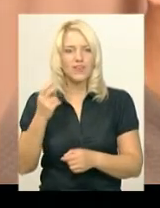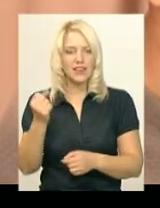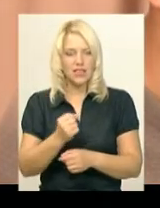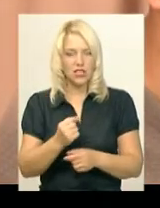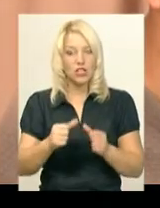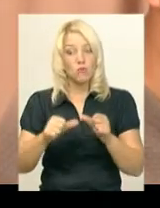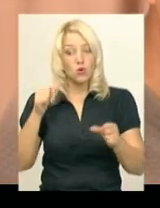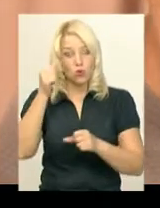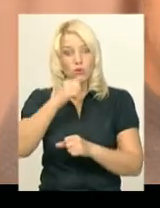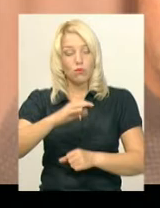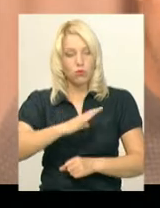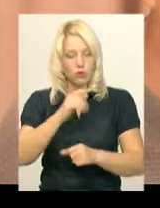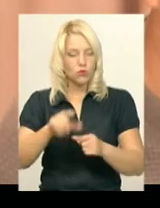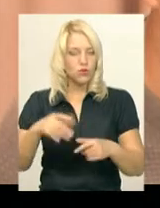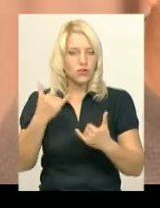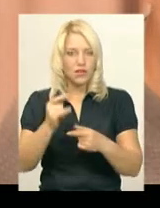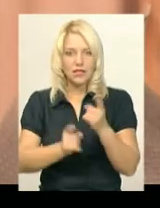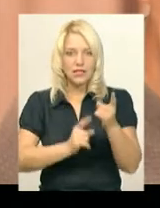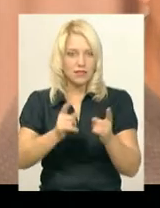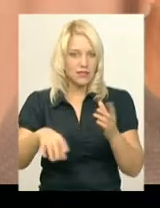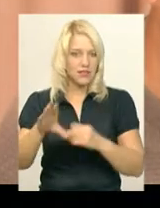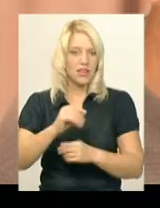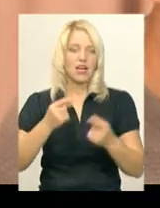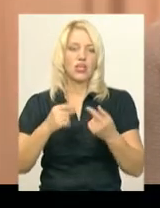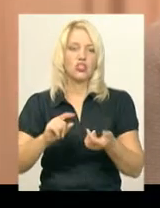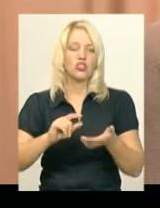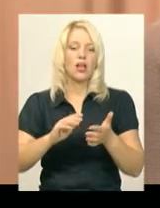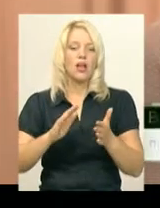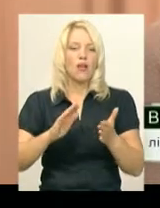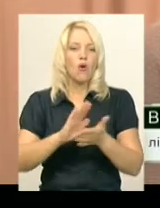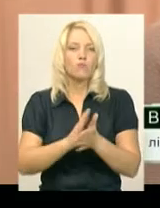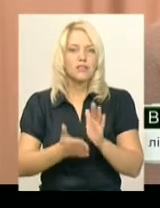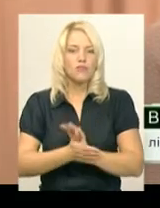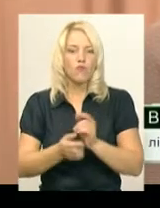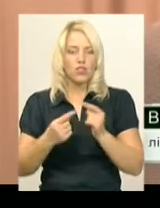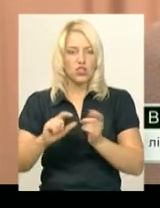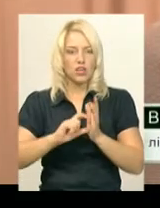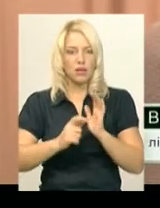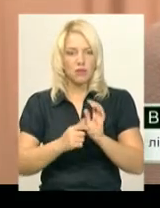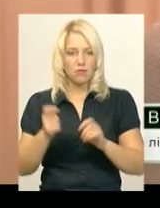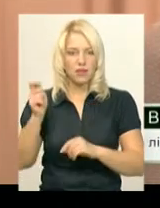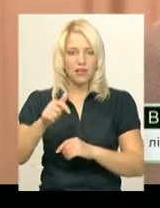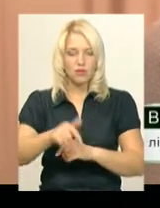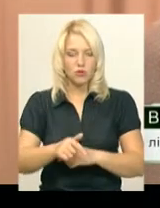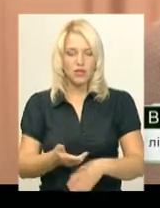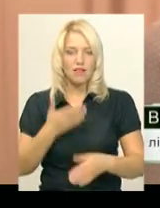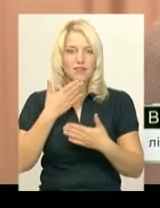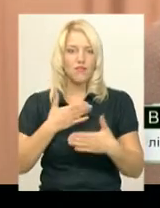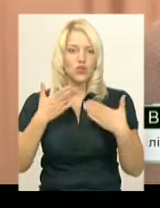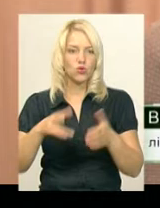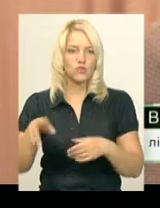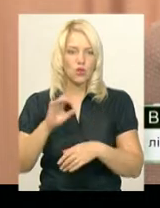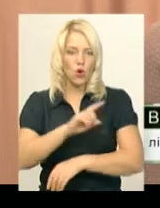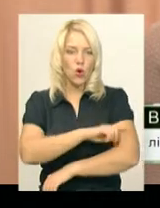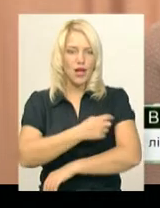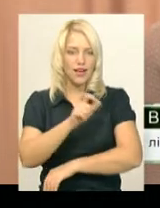все по-іншому, зовсім інша обстановка, зовсім інші кабінети. Приїхав сюди, звернувся до лікарів. Вже